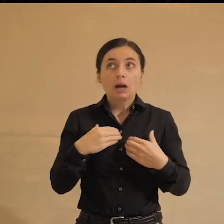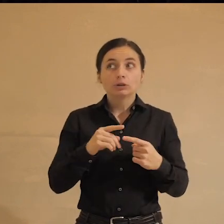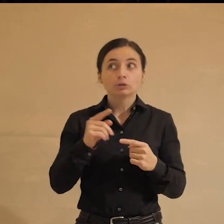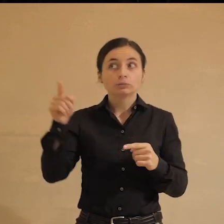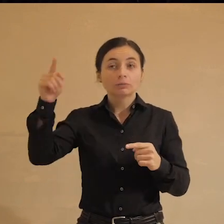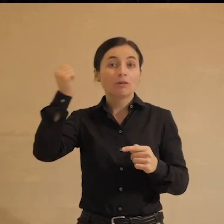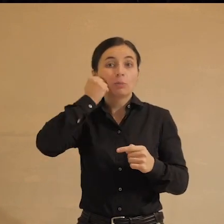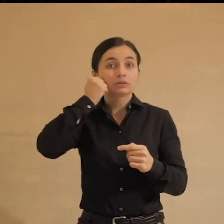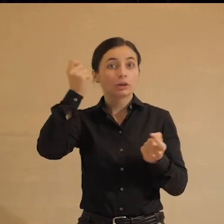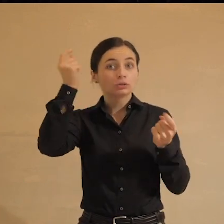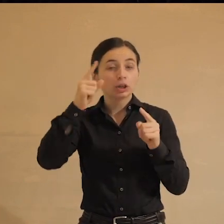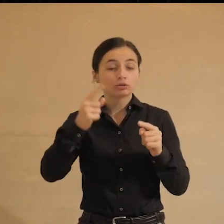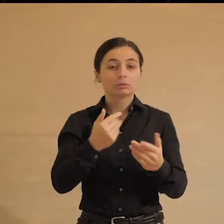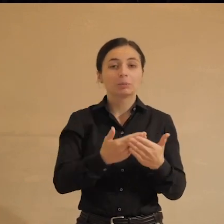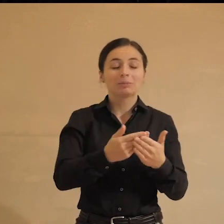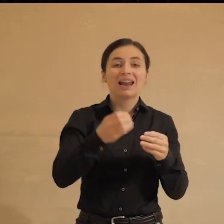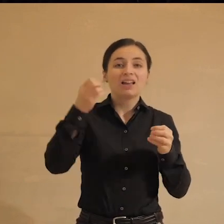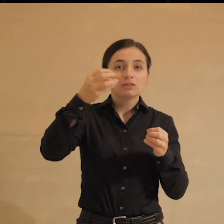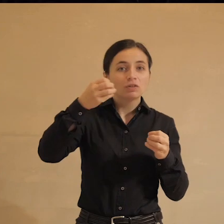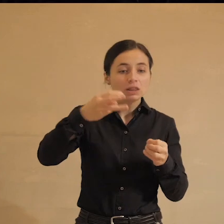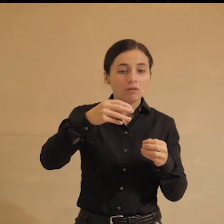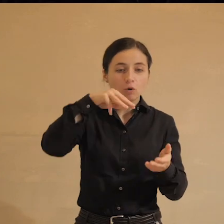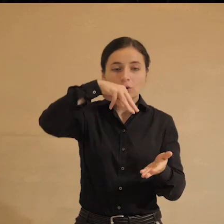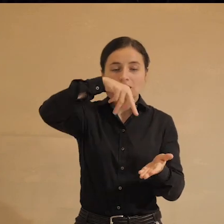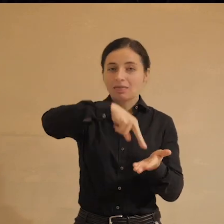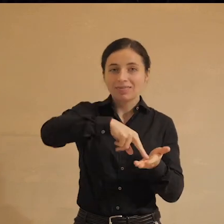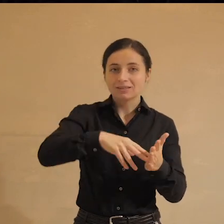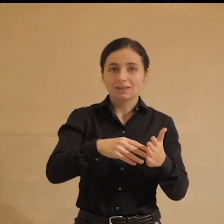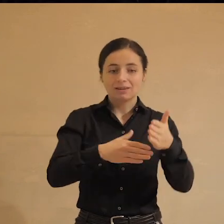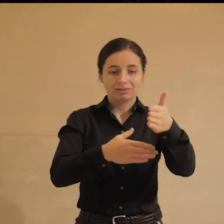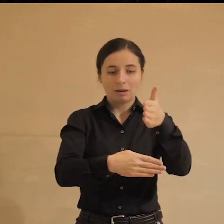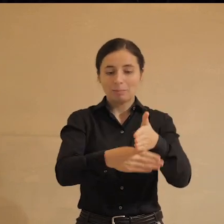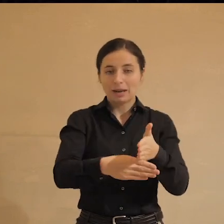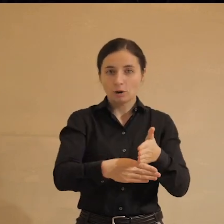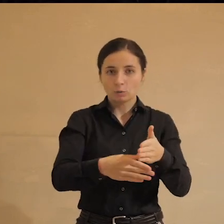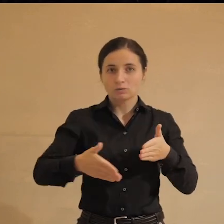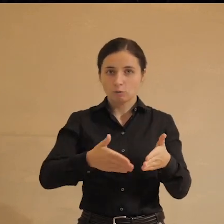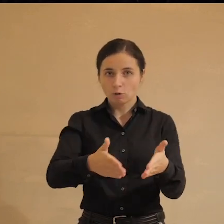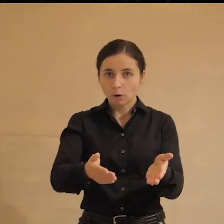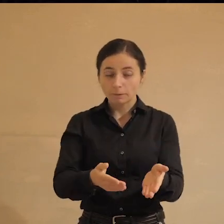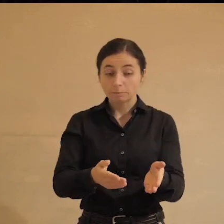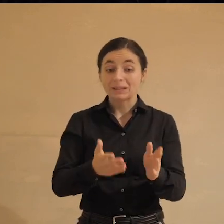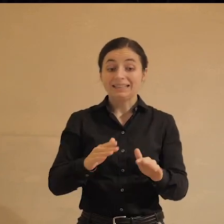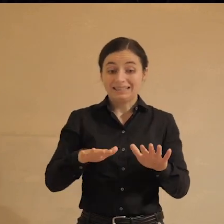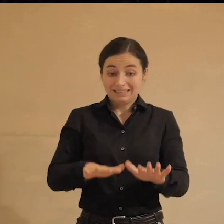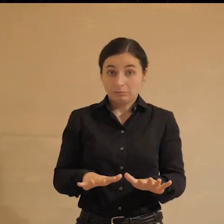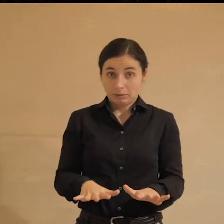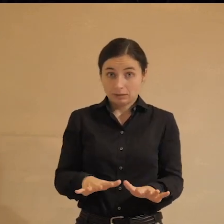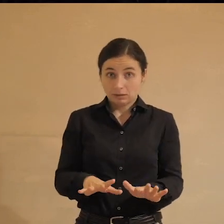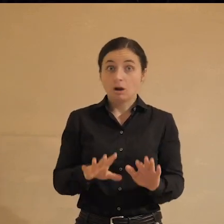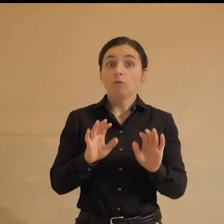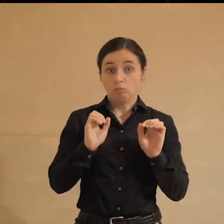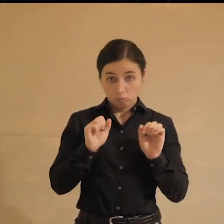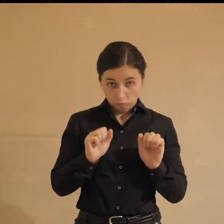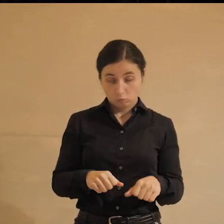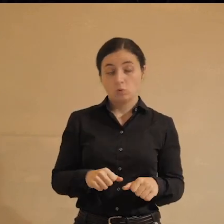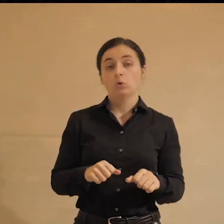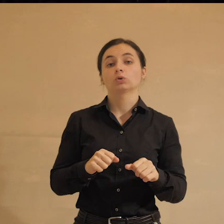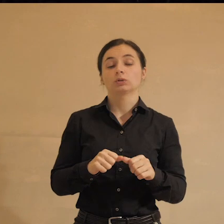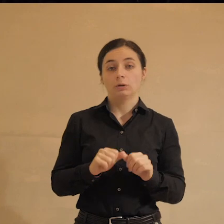узнают, что у нас тут светофор не стоит там на перекрестке, что-нибудь такое. То есть, если у вас что-то такое локальное, то можно там тоже